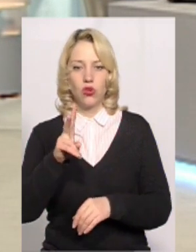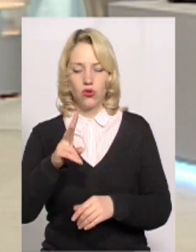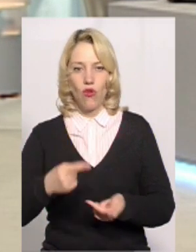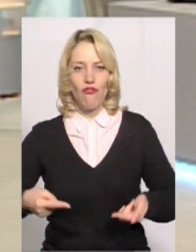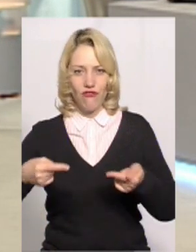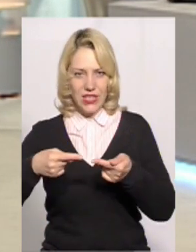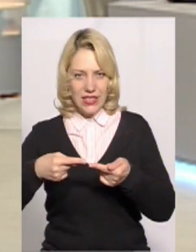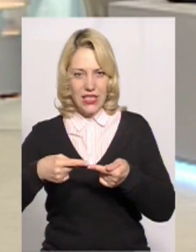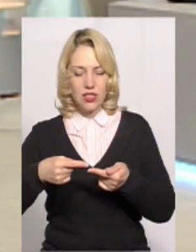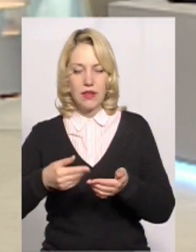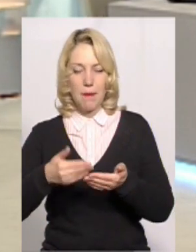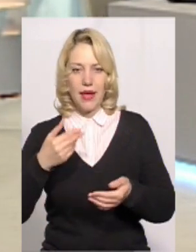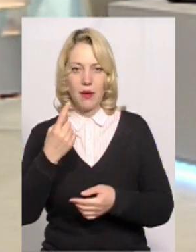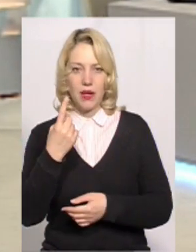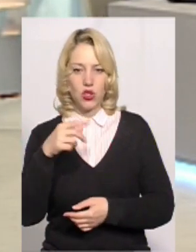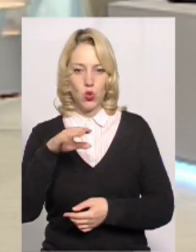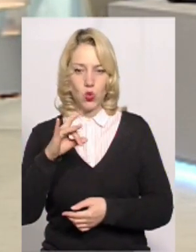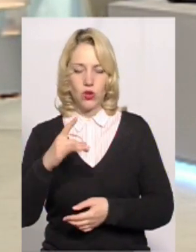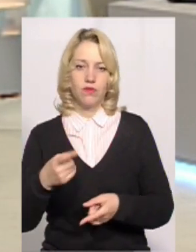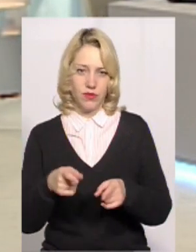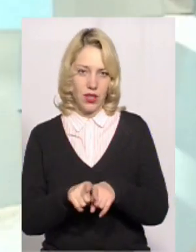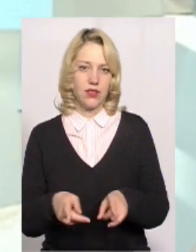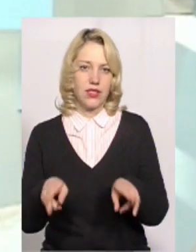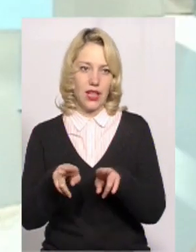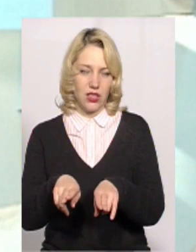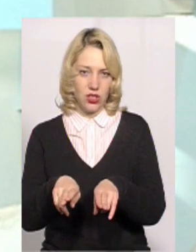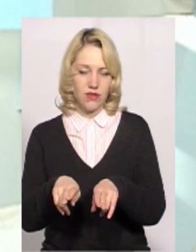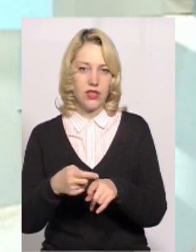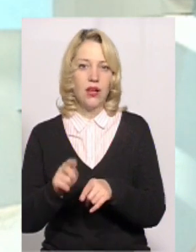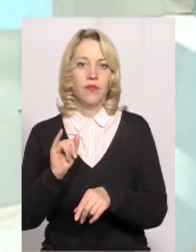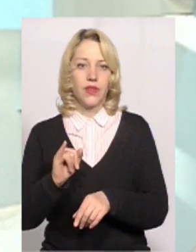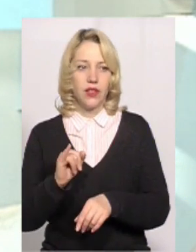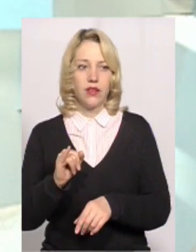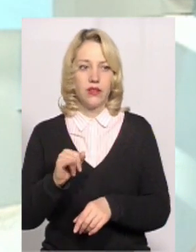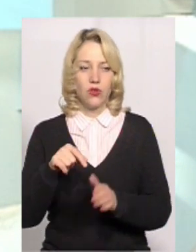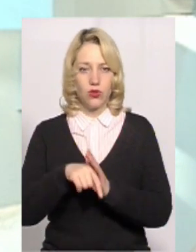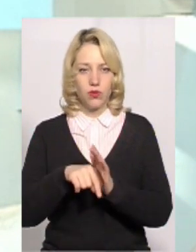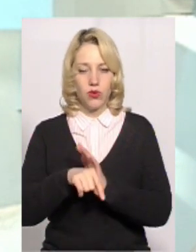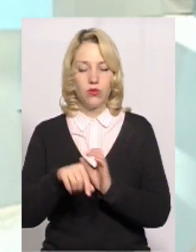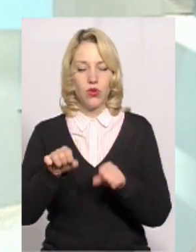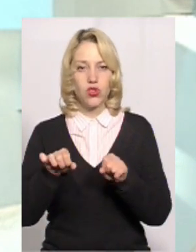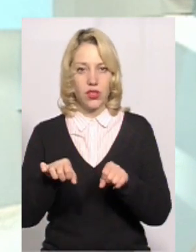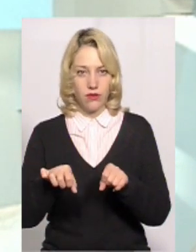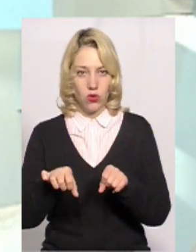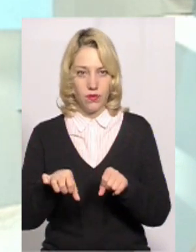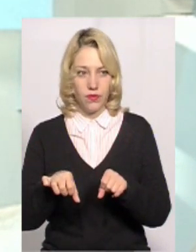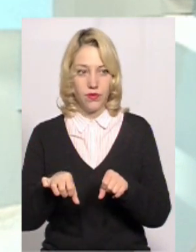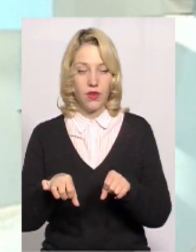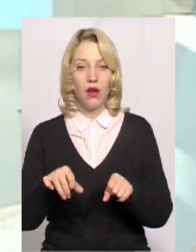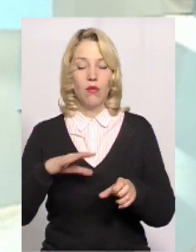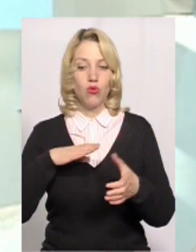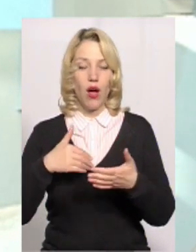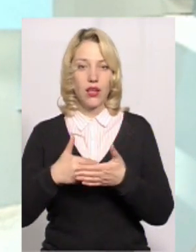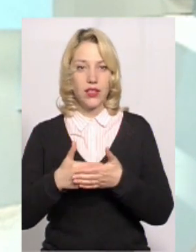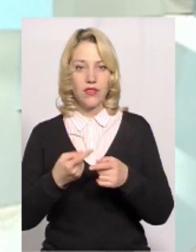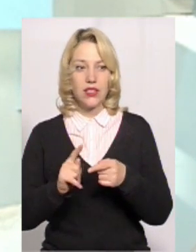визначився ще перед першим туру, він і залишився. Тобто, можливо, він був